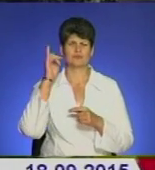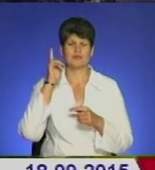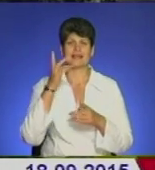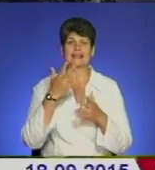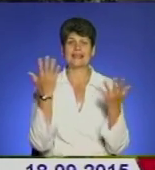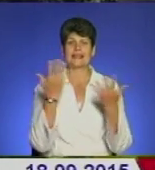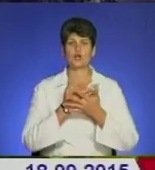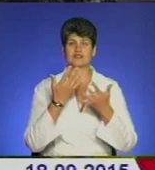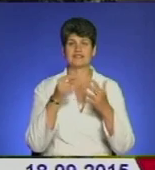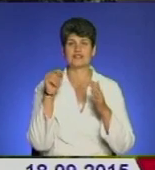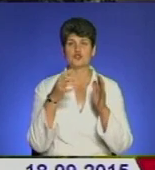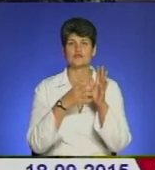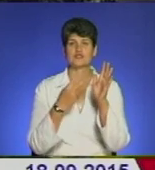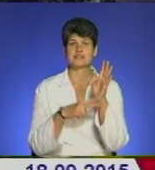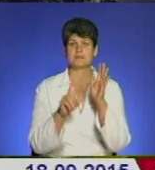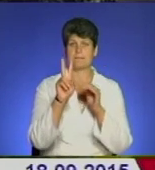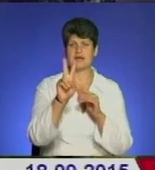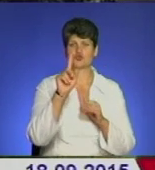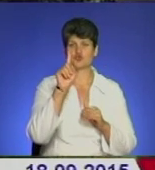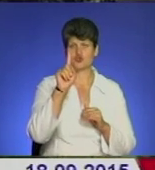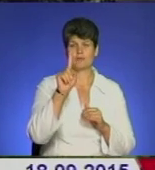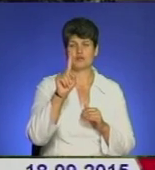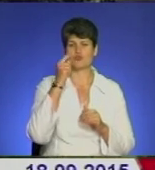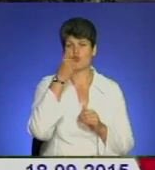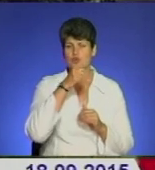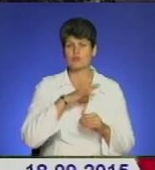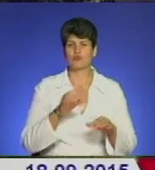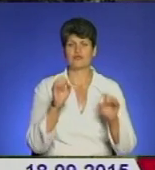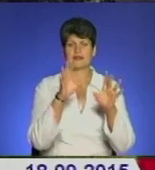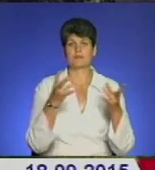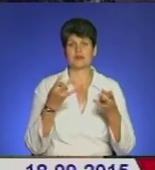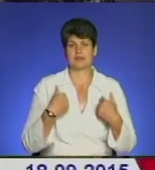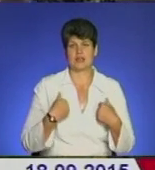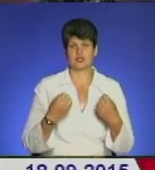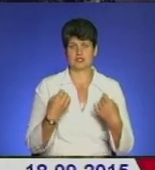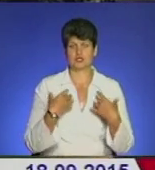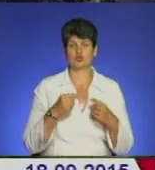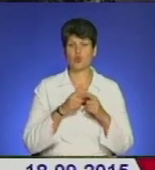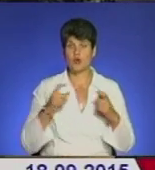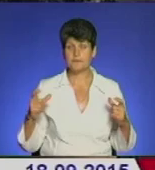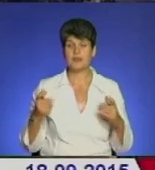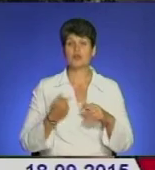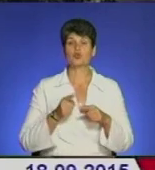який в 1971 році був переданий для потреб нашої школи. Тут є чотири зали.